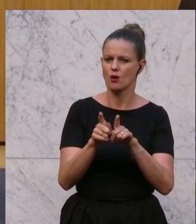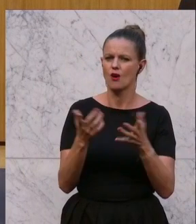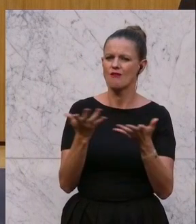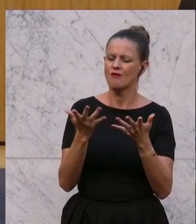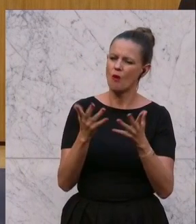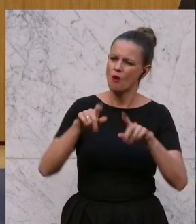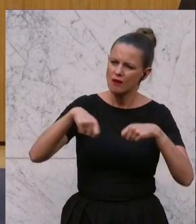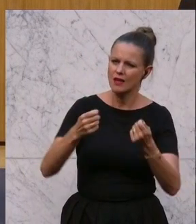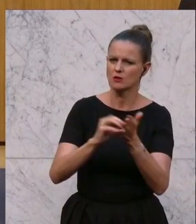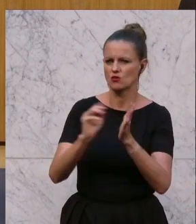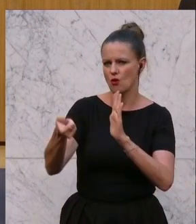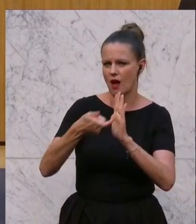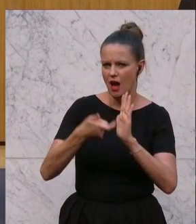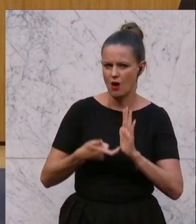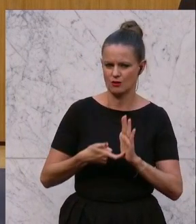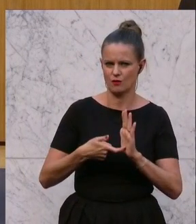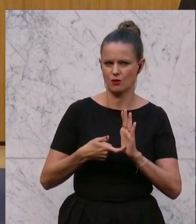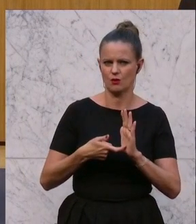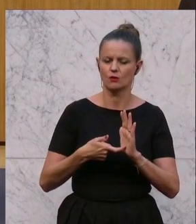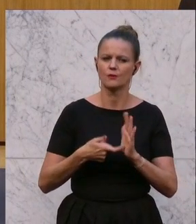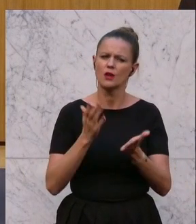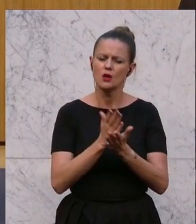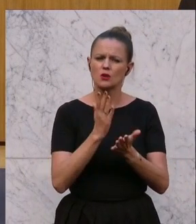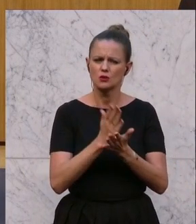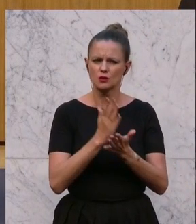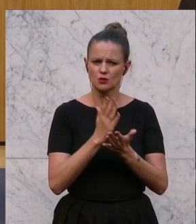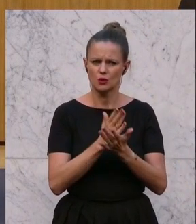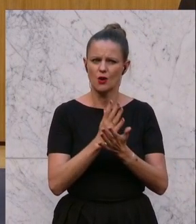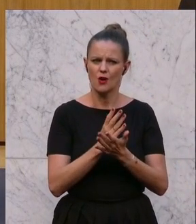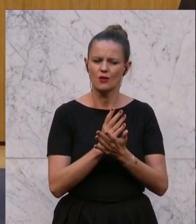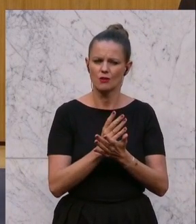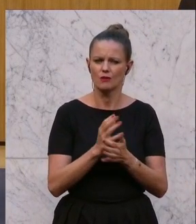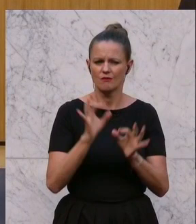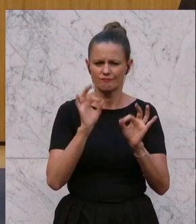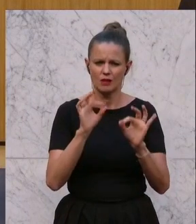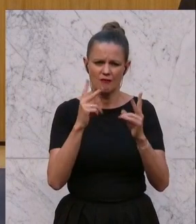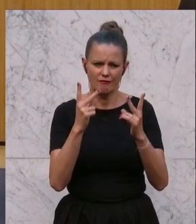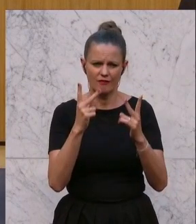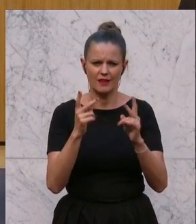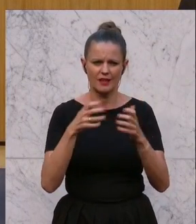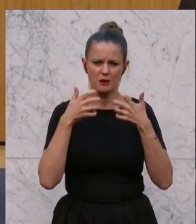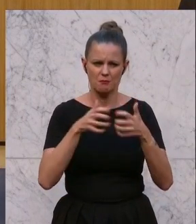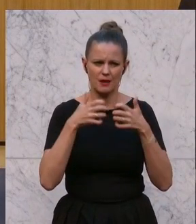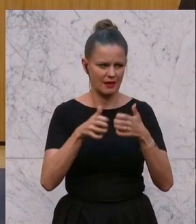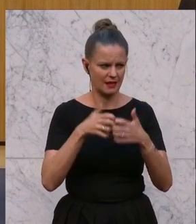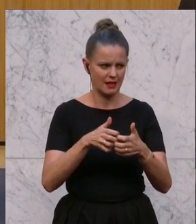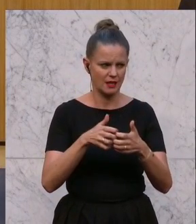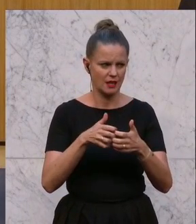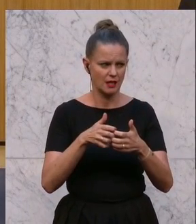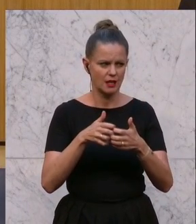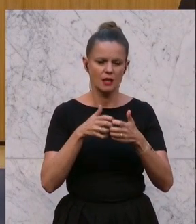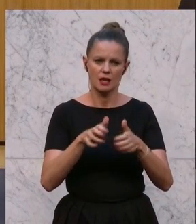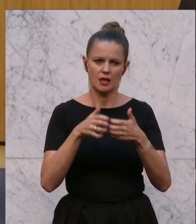größere Herausforderungen zu meistern. Und da lohnt sich schon ein Blick in diesen Bericht. Ich darf nur kurz melden, dass meine Zeit nicht